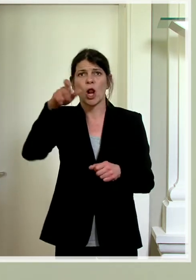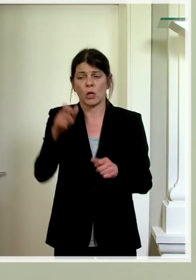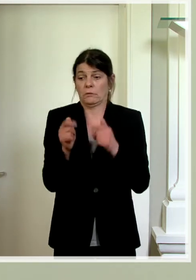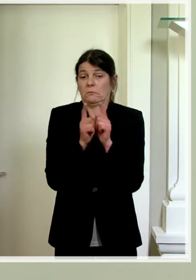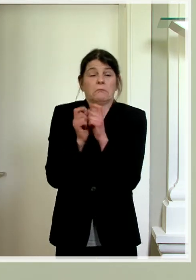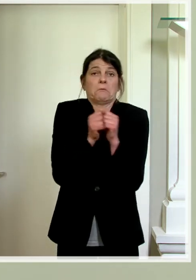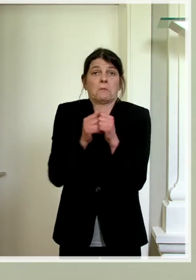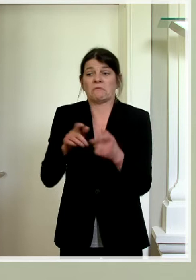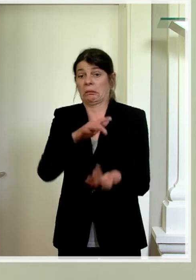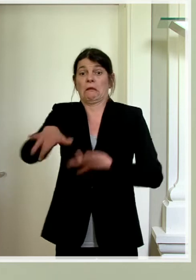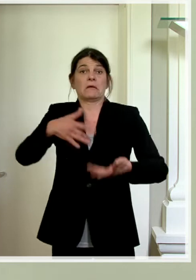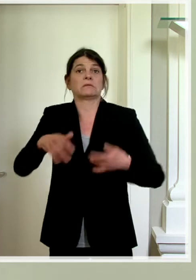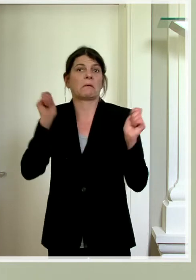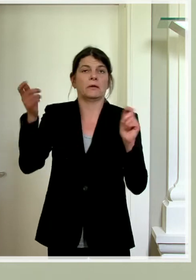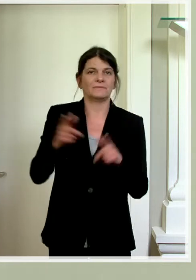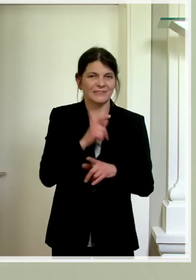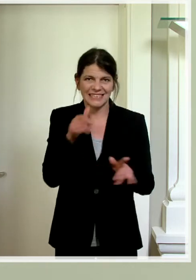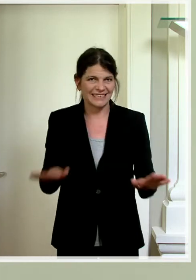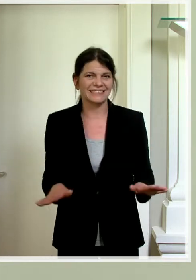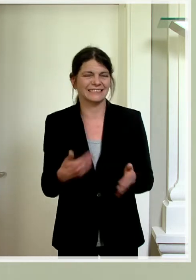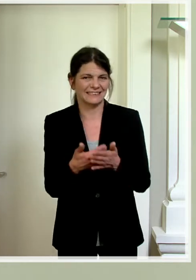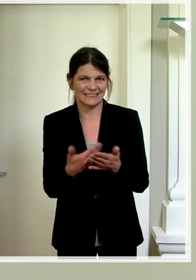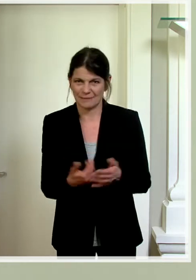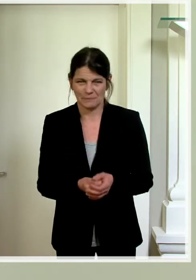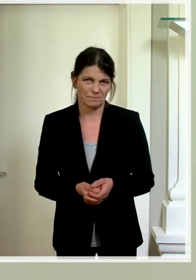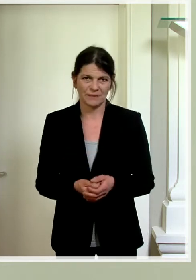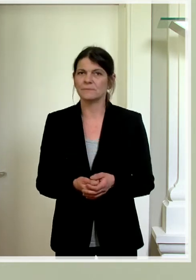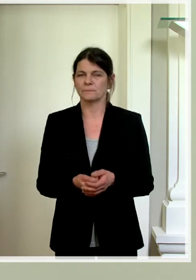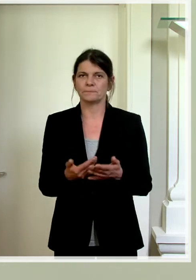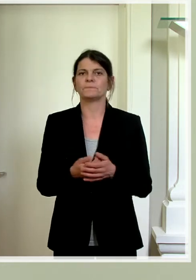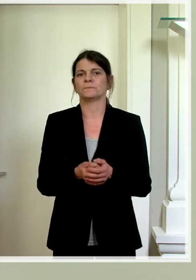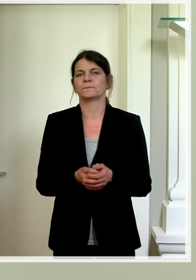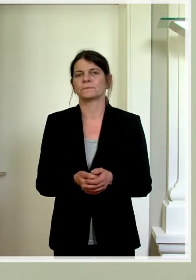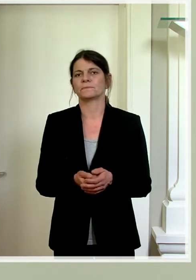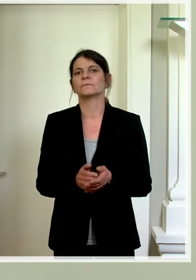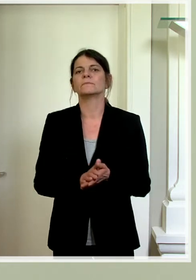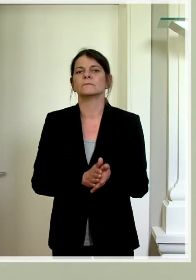gedrängt, tanzend, dann in diesen Lokalen aufzuführen sind.